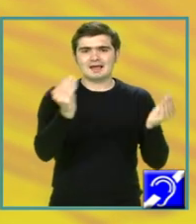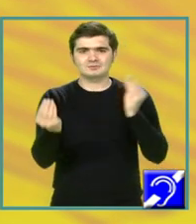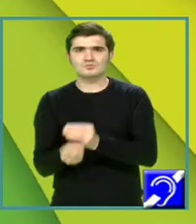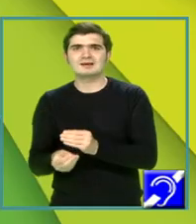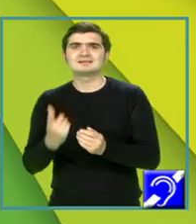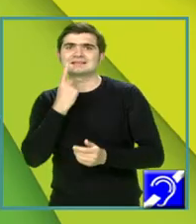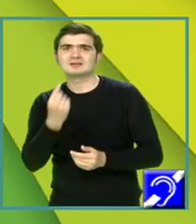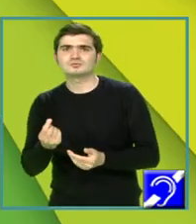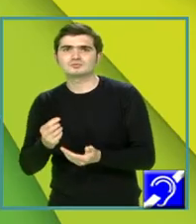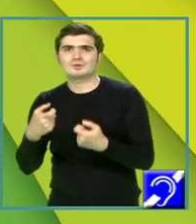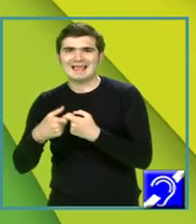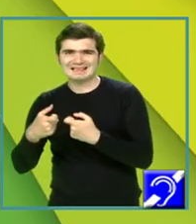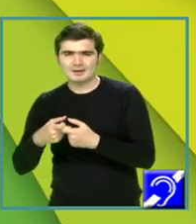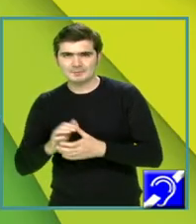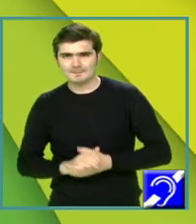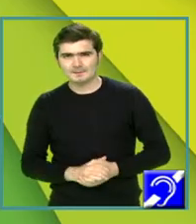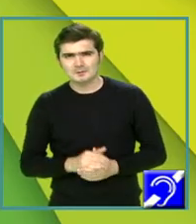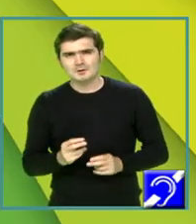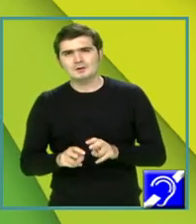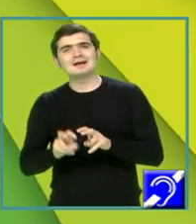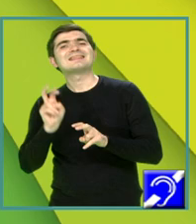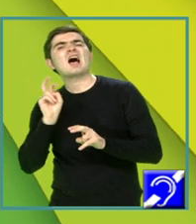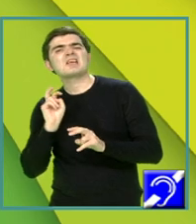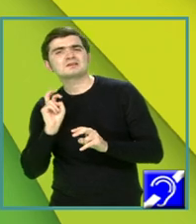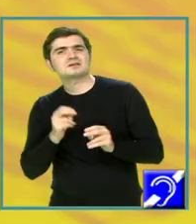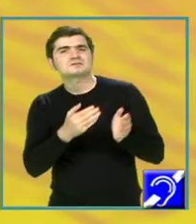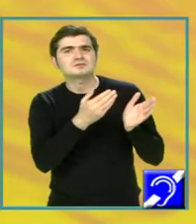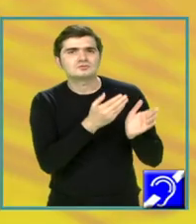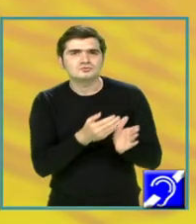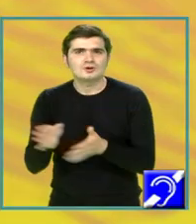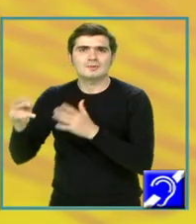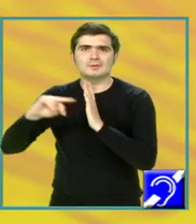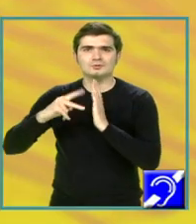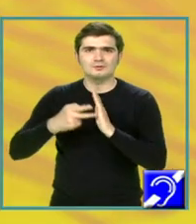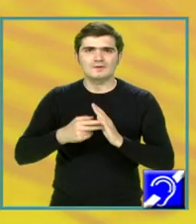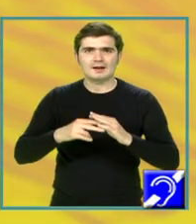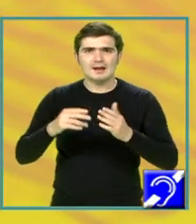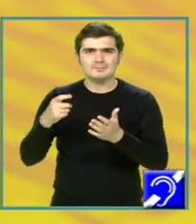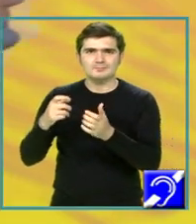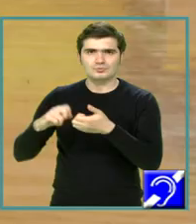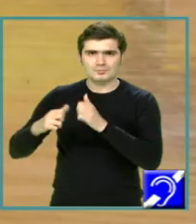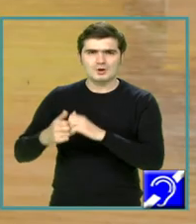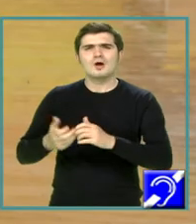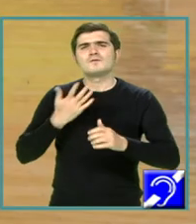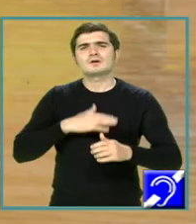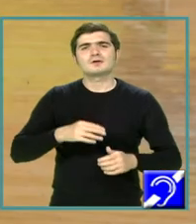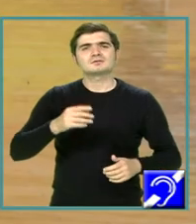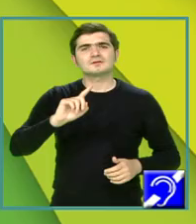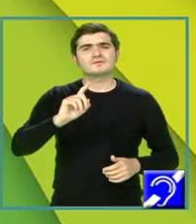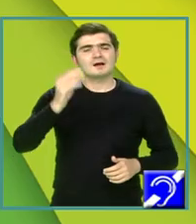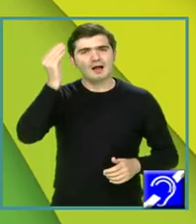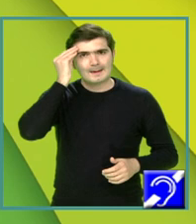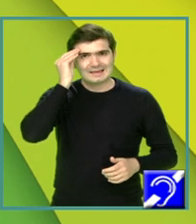răspunsuri. Înainte de a trece efectiv la rezolvarea subiectului, vreau să vă reamintesc